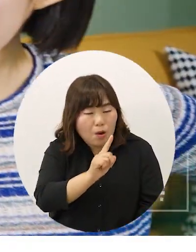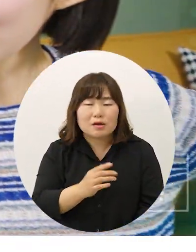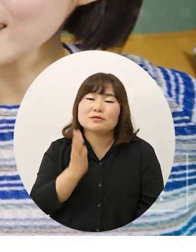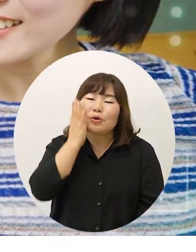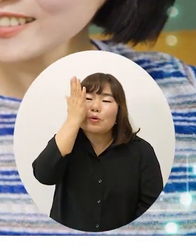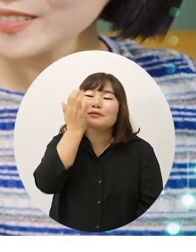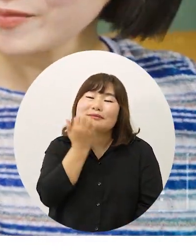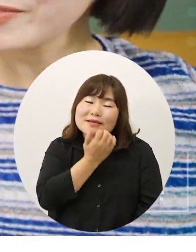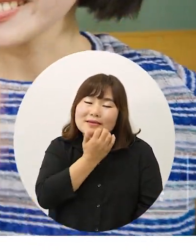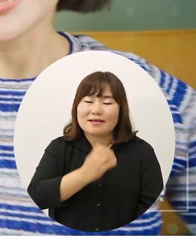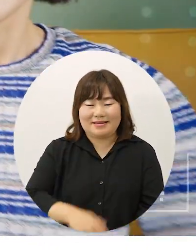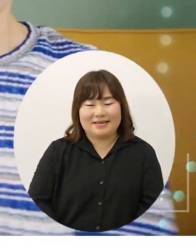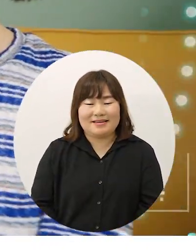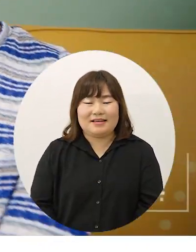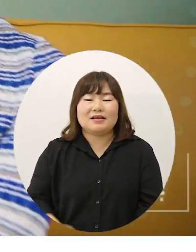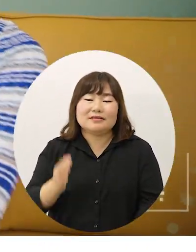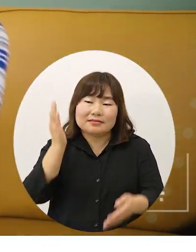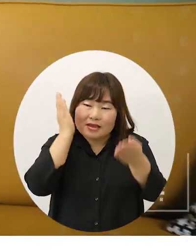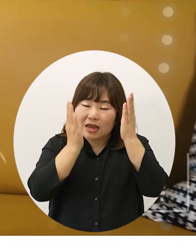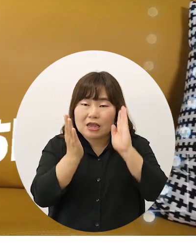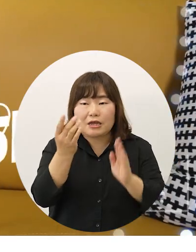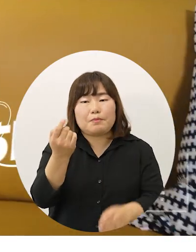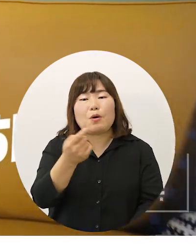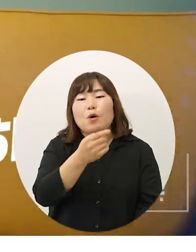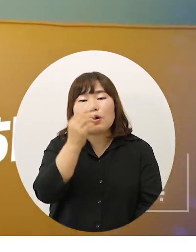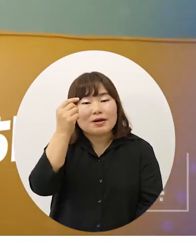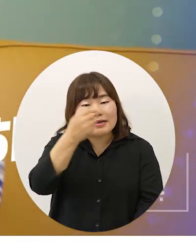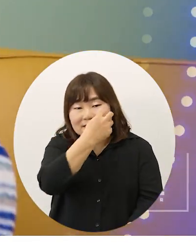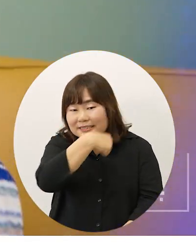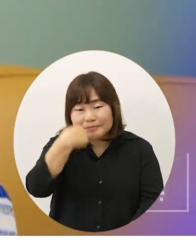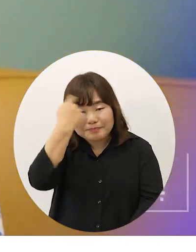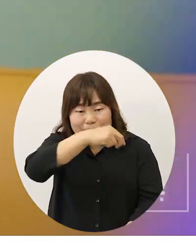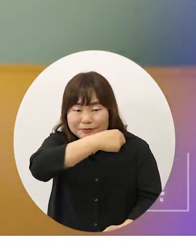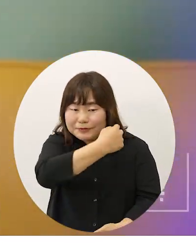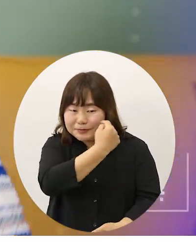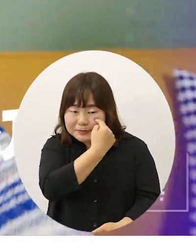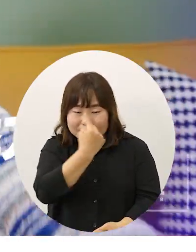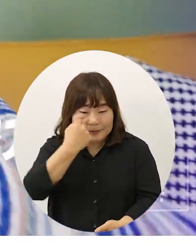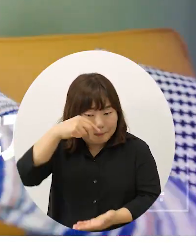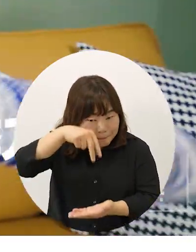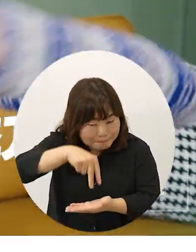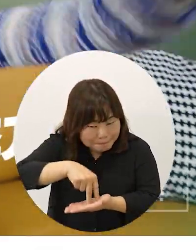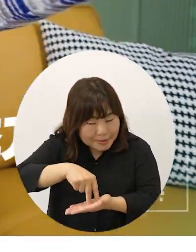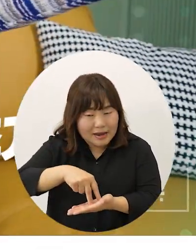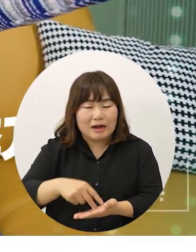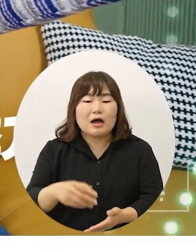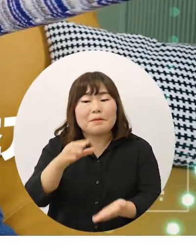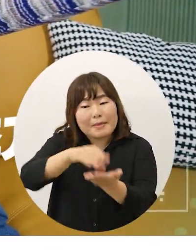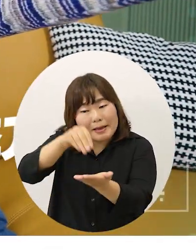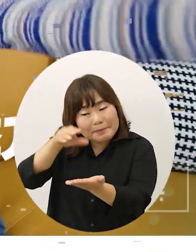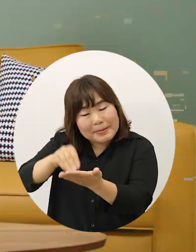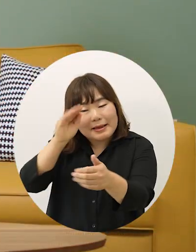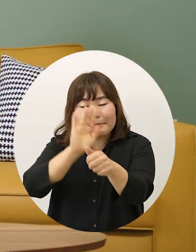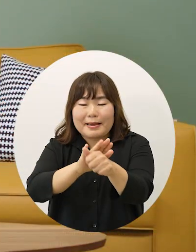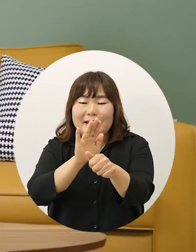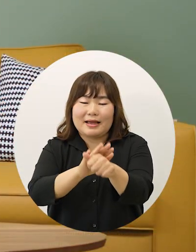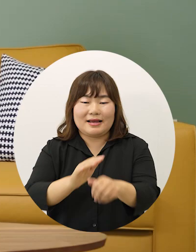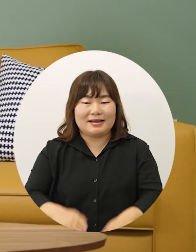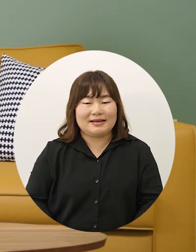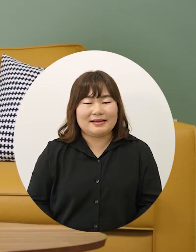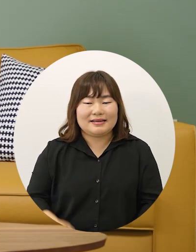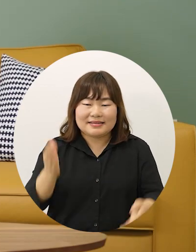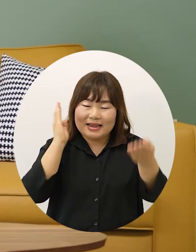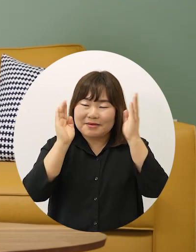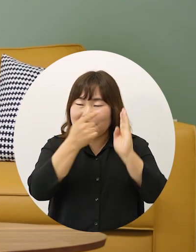네이버는 초록색 네이버에서 신분확인 싹 다 하고 각종 증명서 발급도 싹 다 도와주지 그게 바로